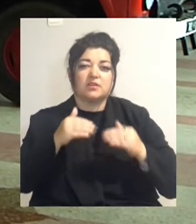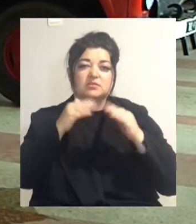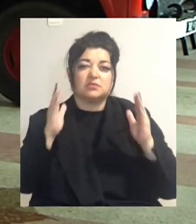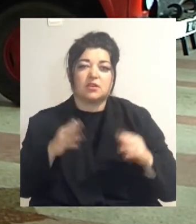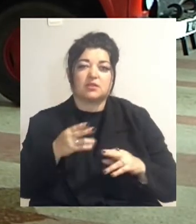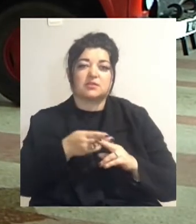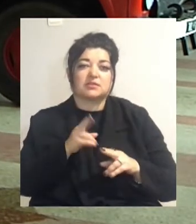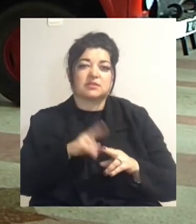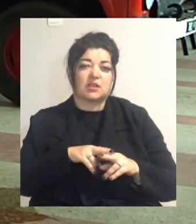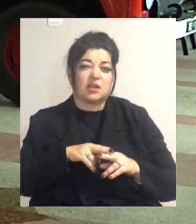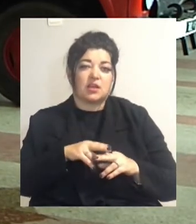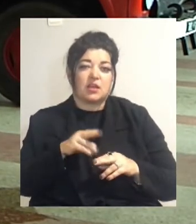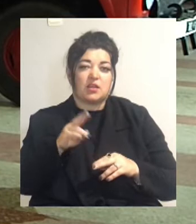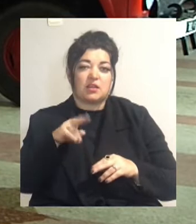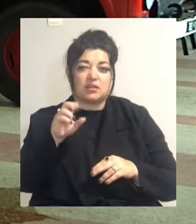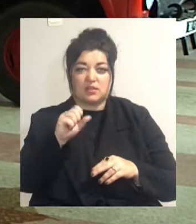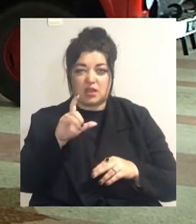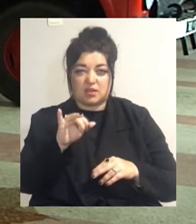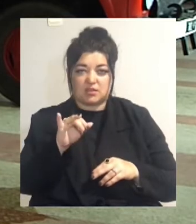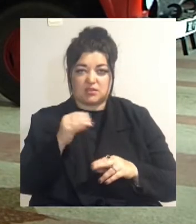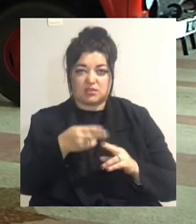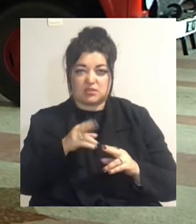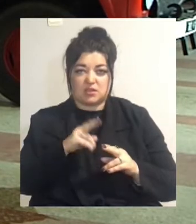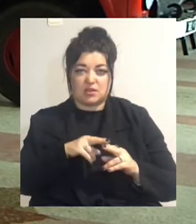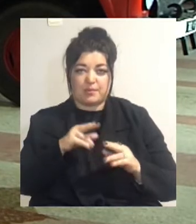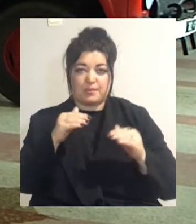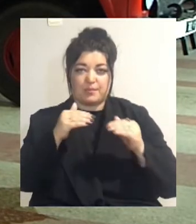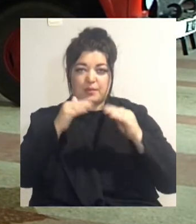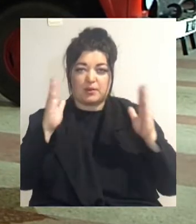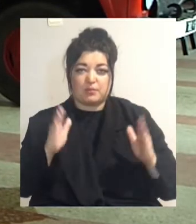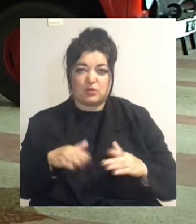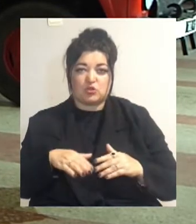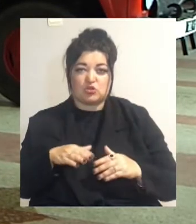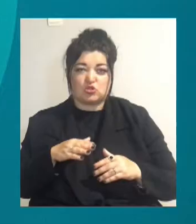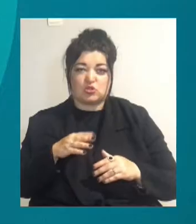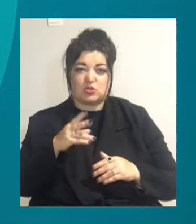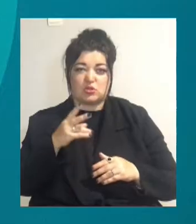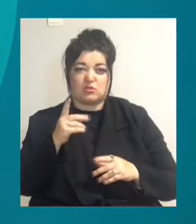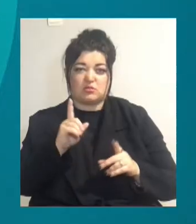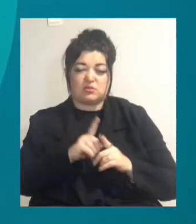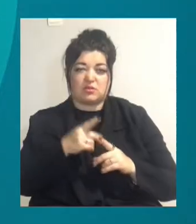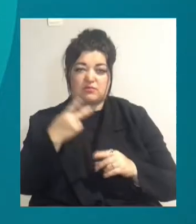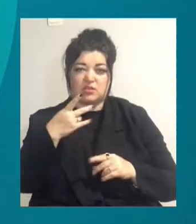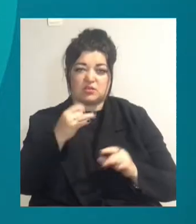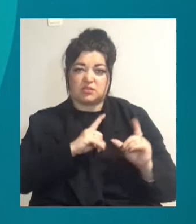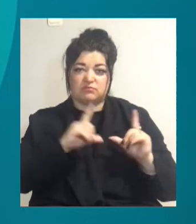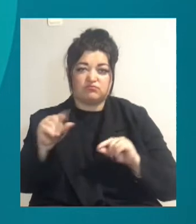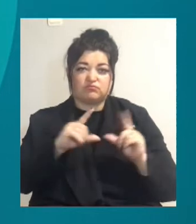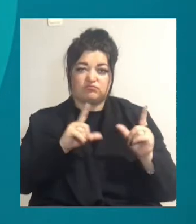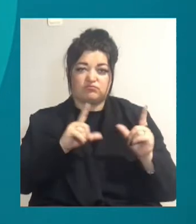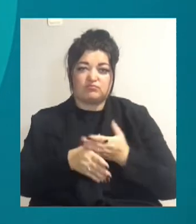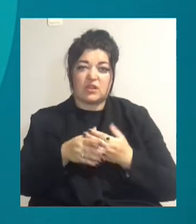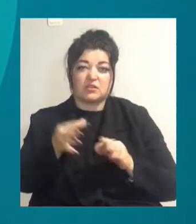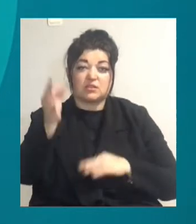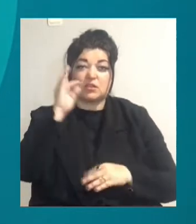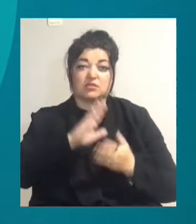подсібне приміщення, понад 20 разів таких виїздів. Зазначимо, станом на 17